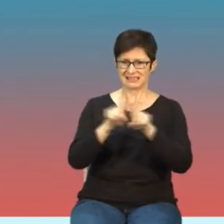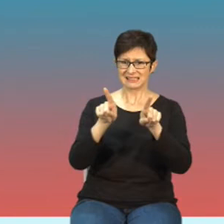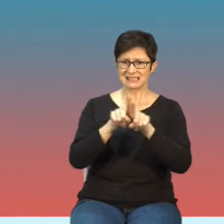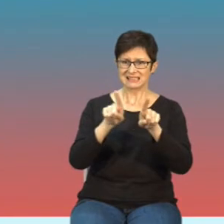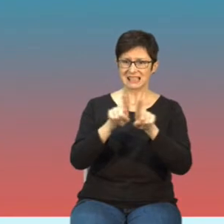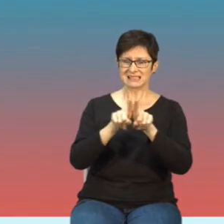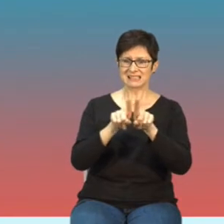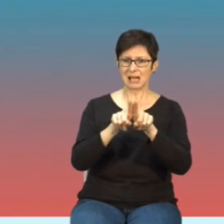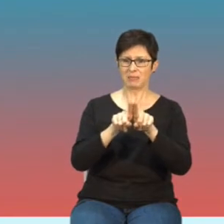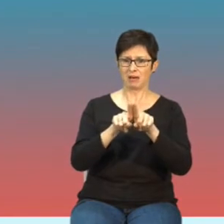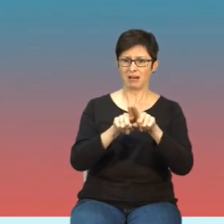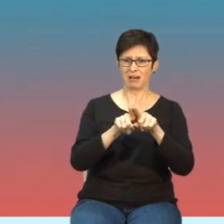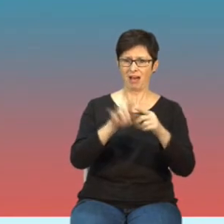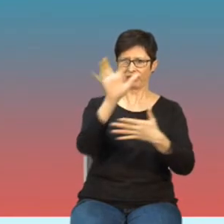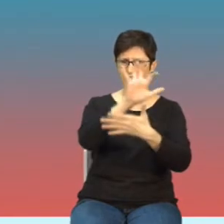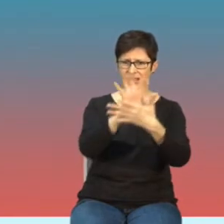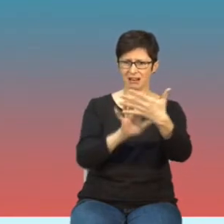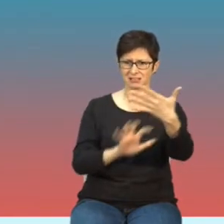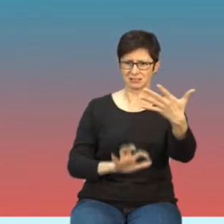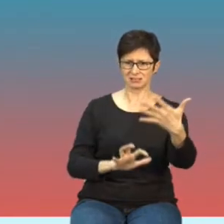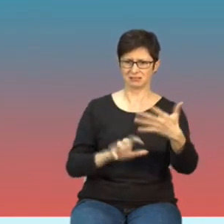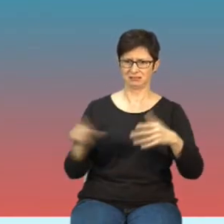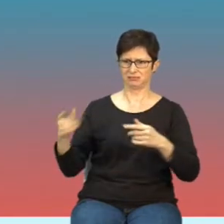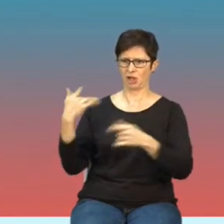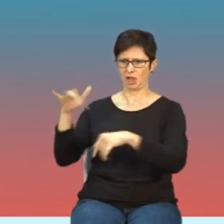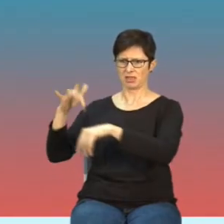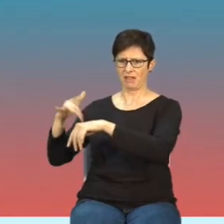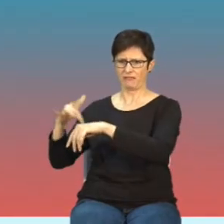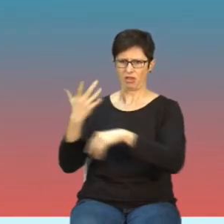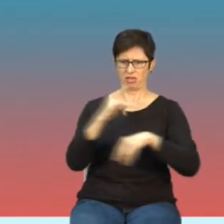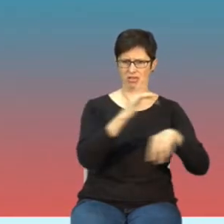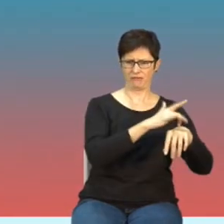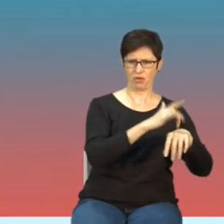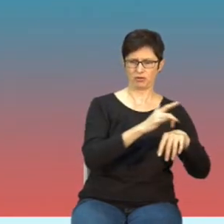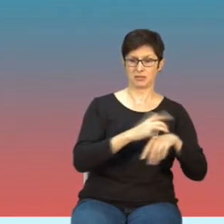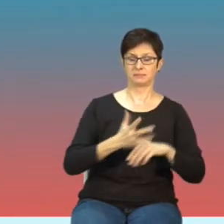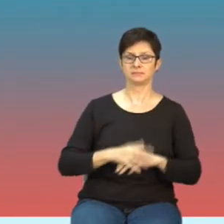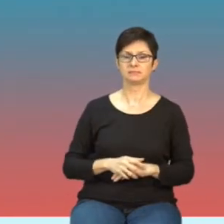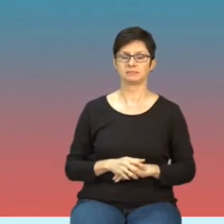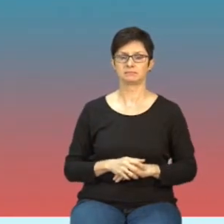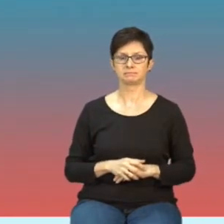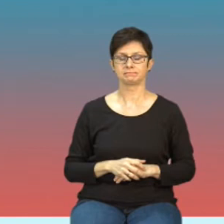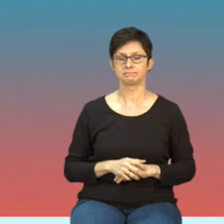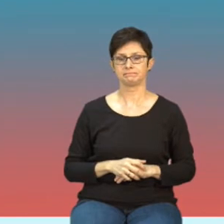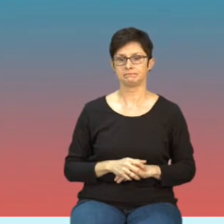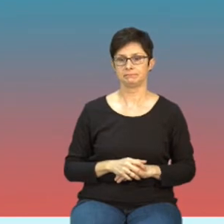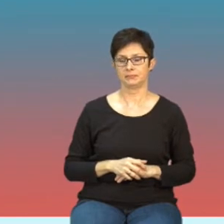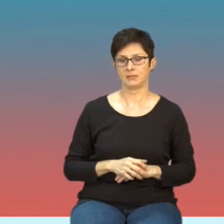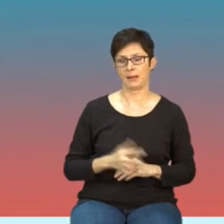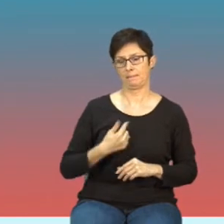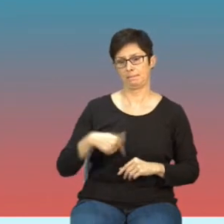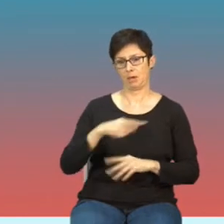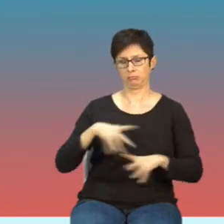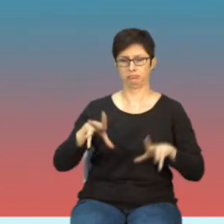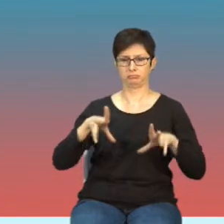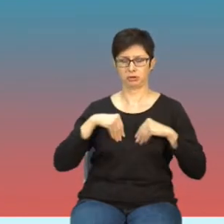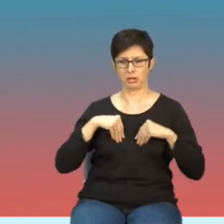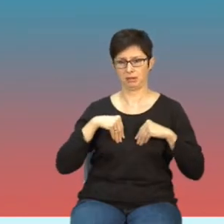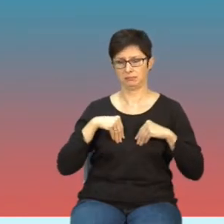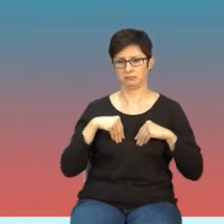zestawu literatury. No myśmy proszę Państwa przyjęli normaty